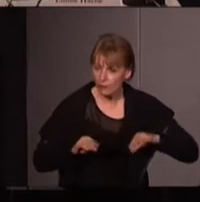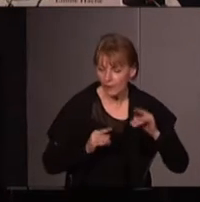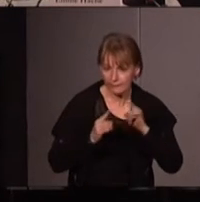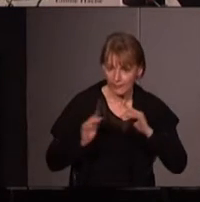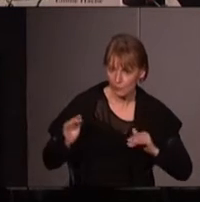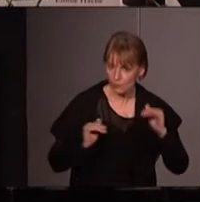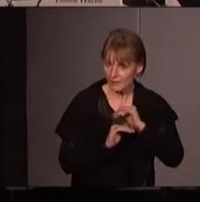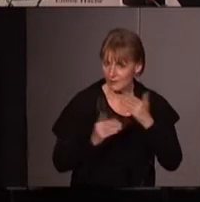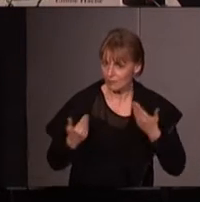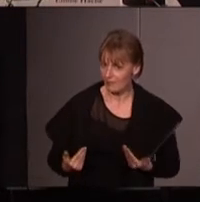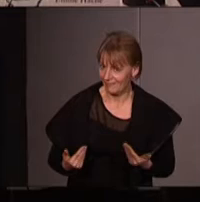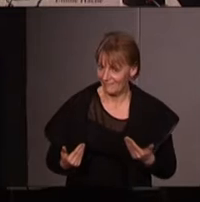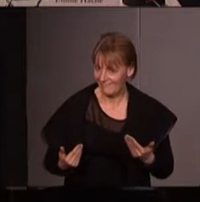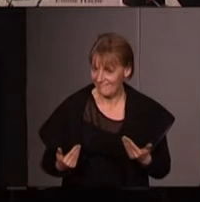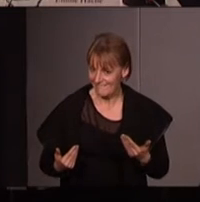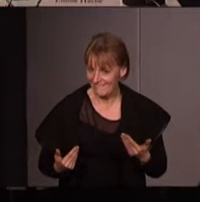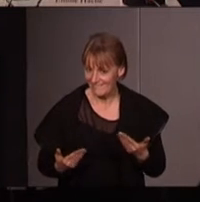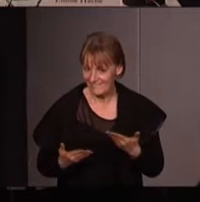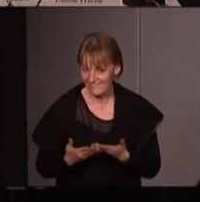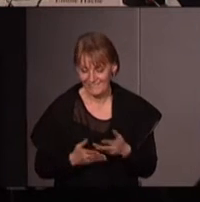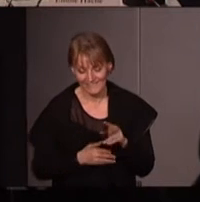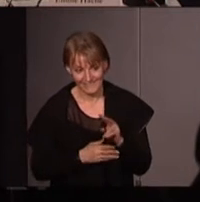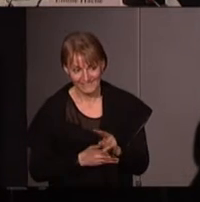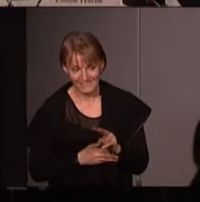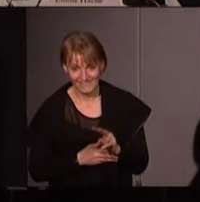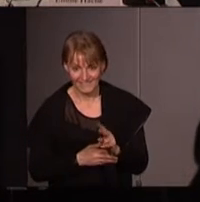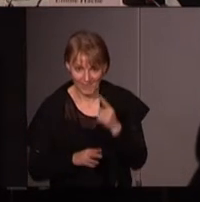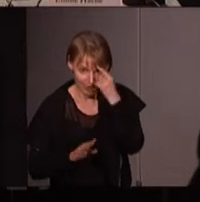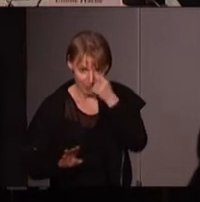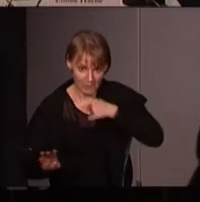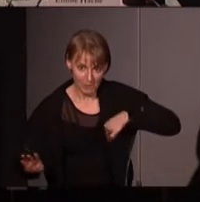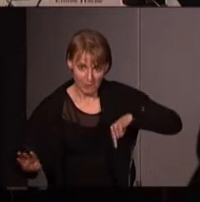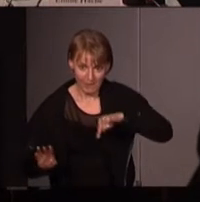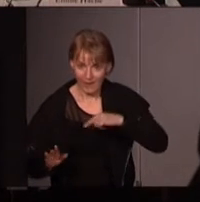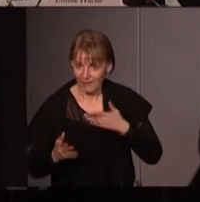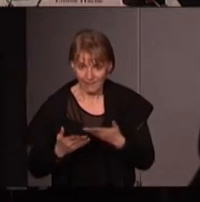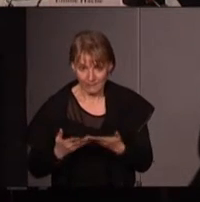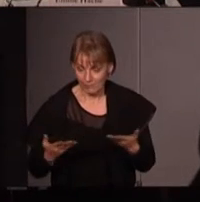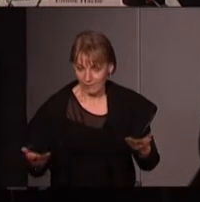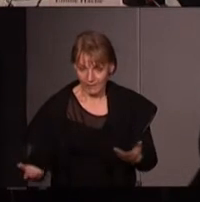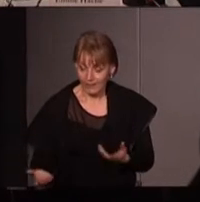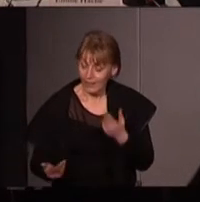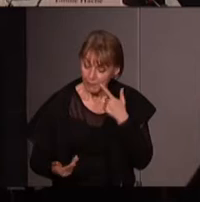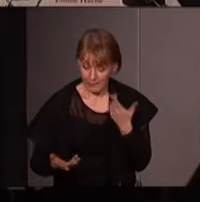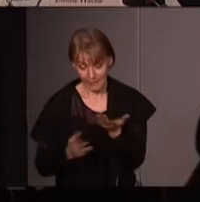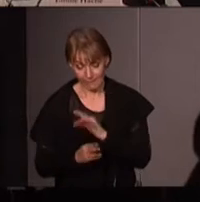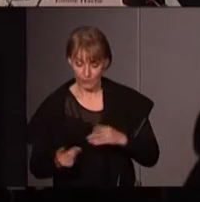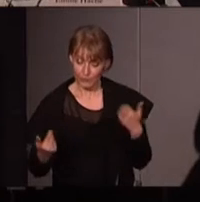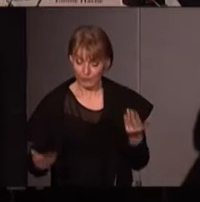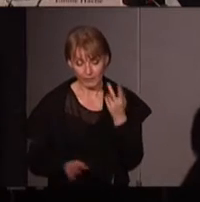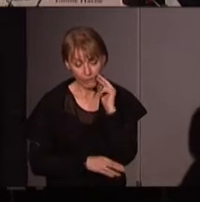actuelles et donc d'une certaine façon ça fait surtout écho pour moi si je dois regarder dans la France d'aujourd'hui